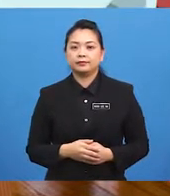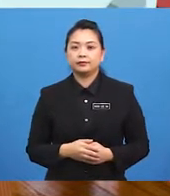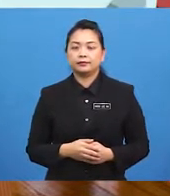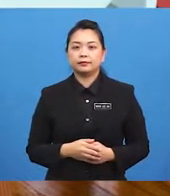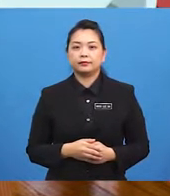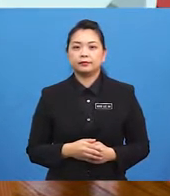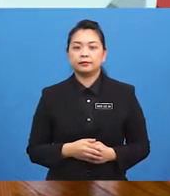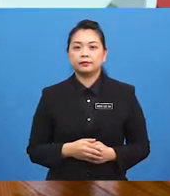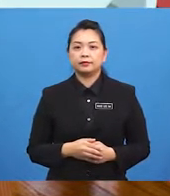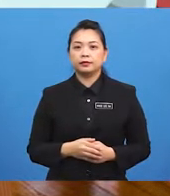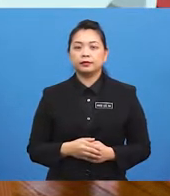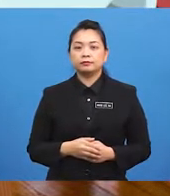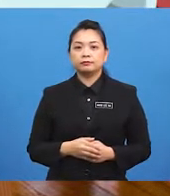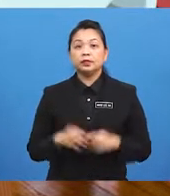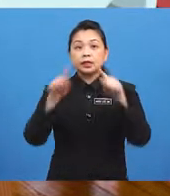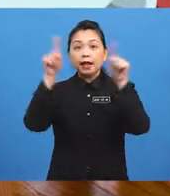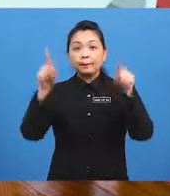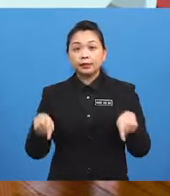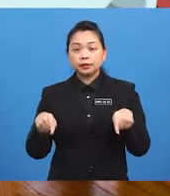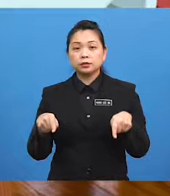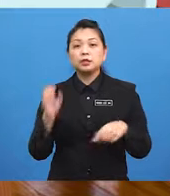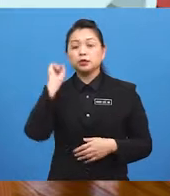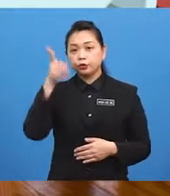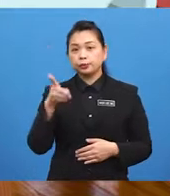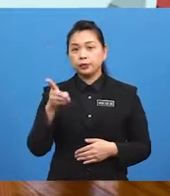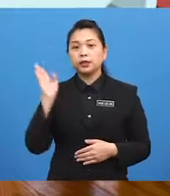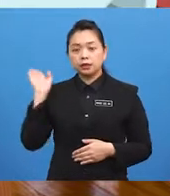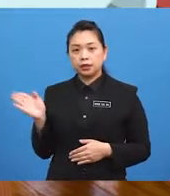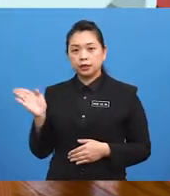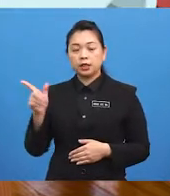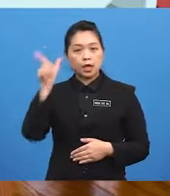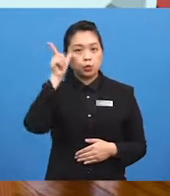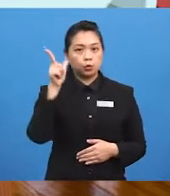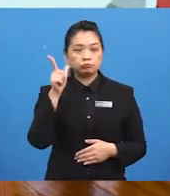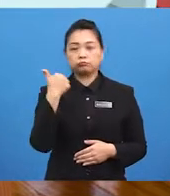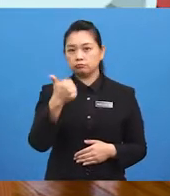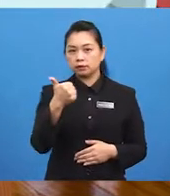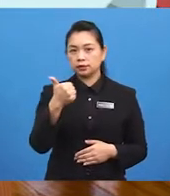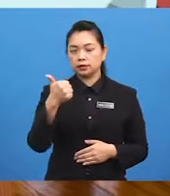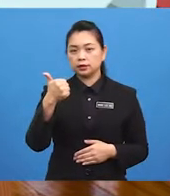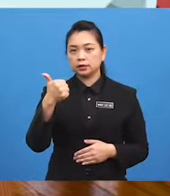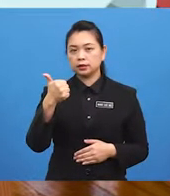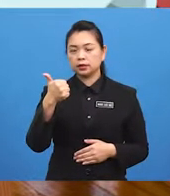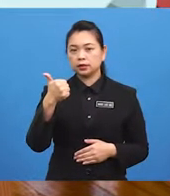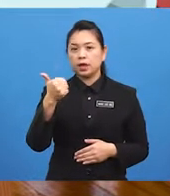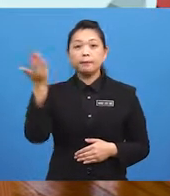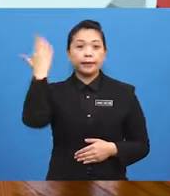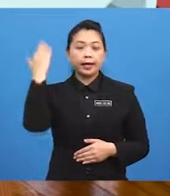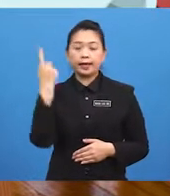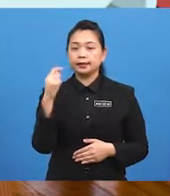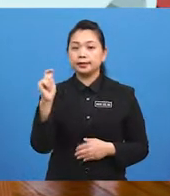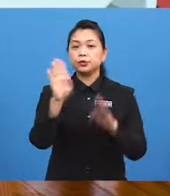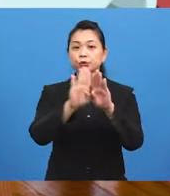cupboard should be here It looks nice next to the bed behind the door